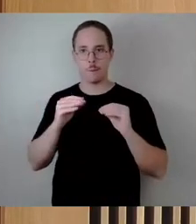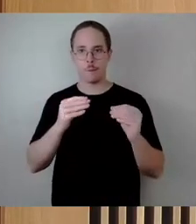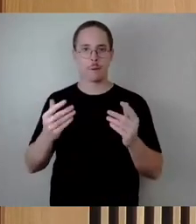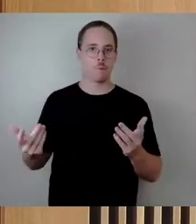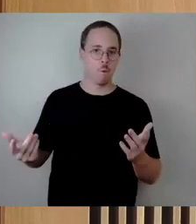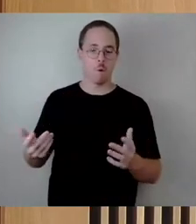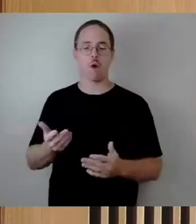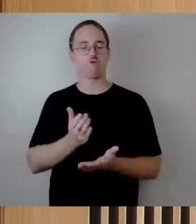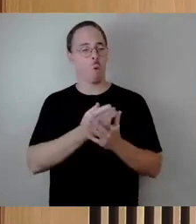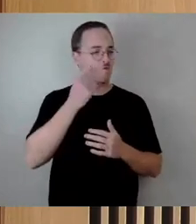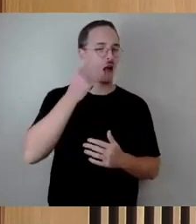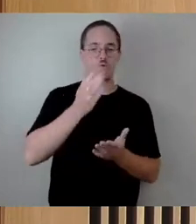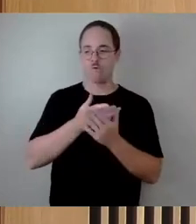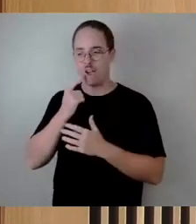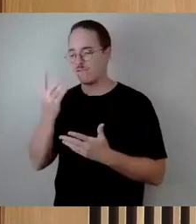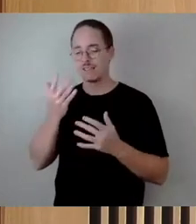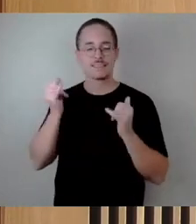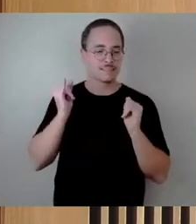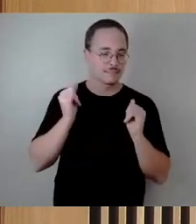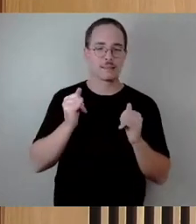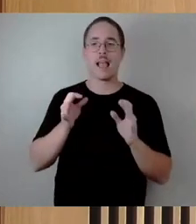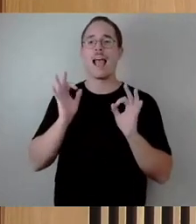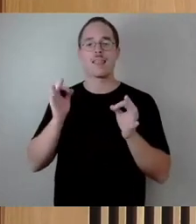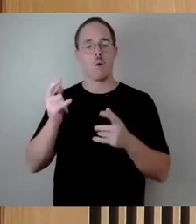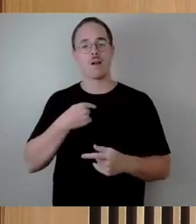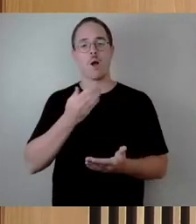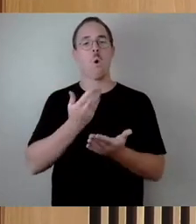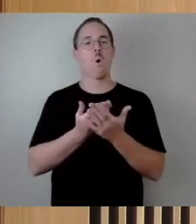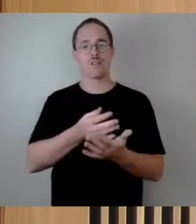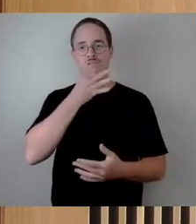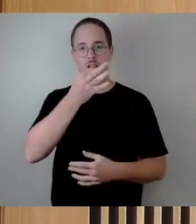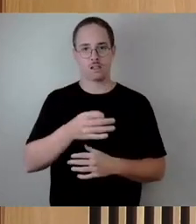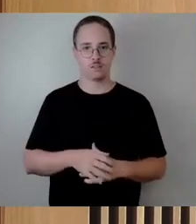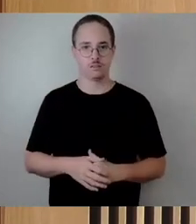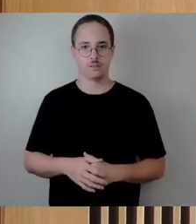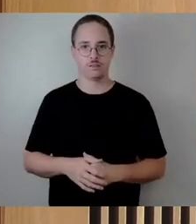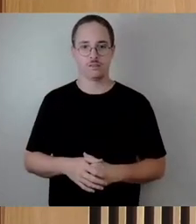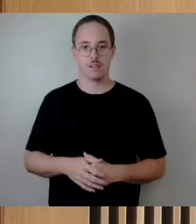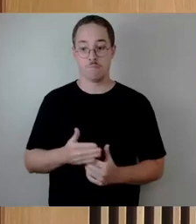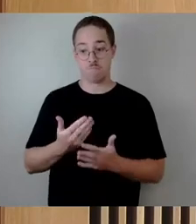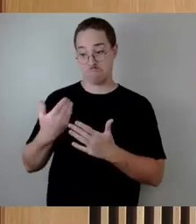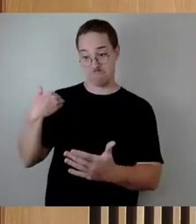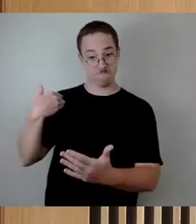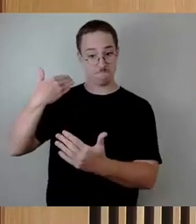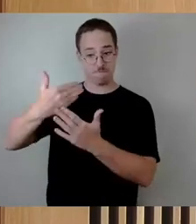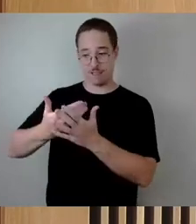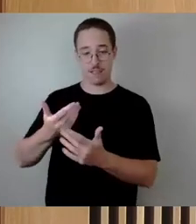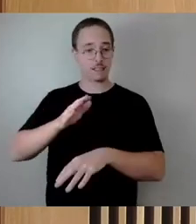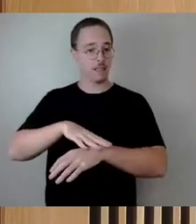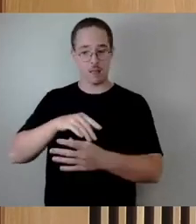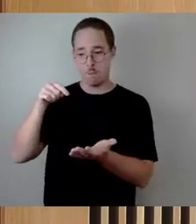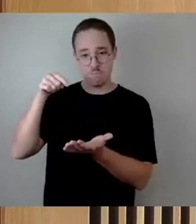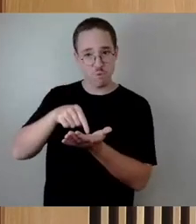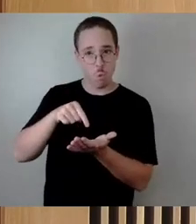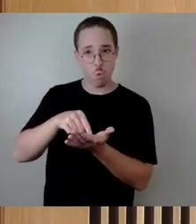hat. Deswegen will ich es konkret fragen. Es gab nie, zu keinem Zeitpunkt, irgendwann im Amt die Theorie